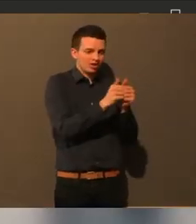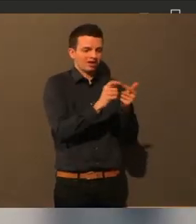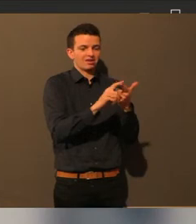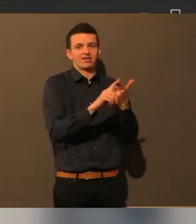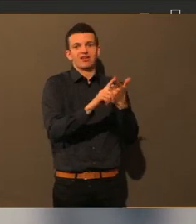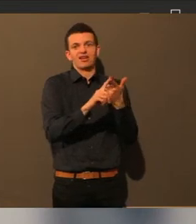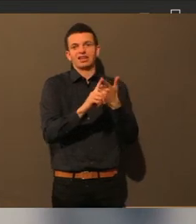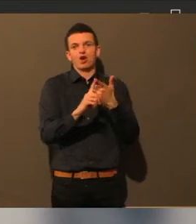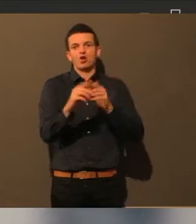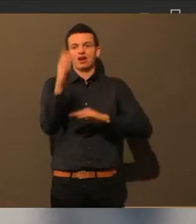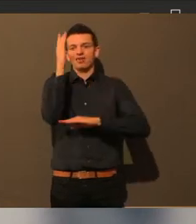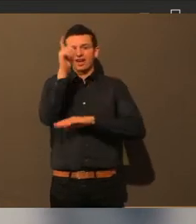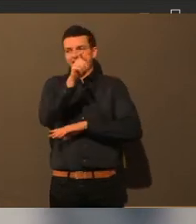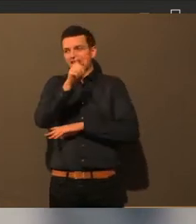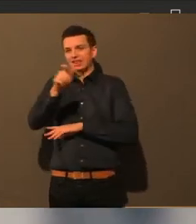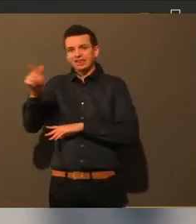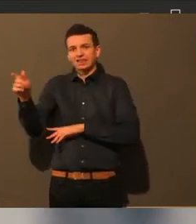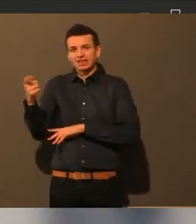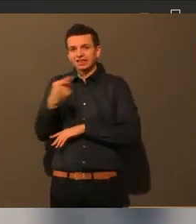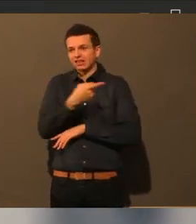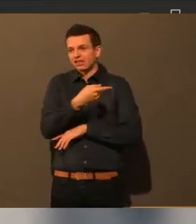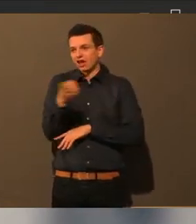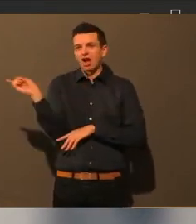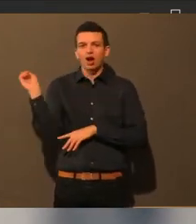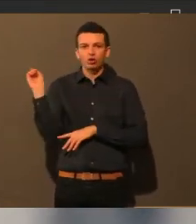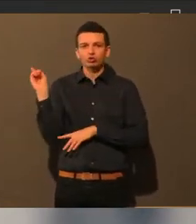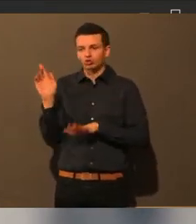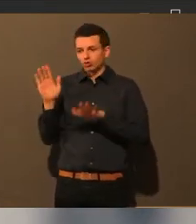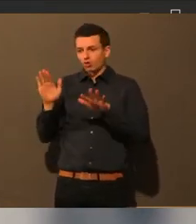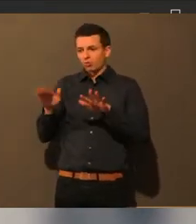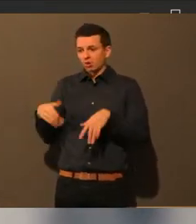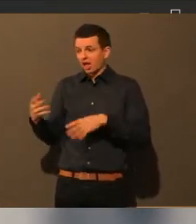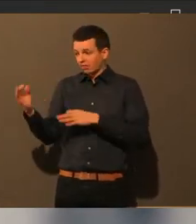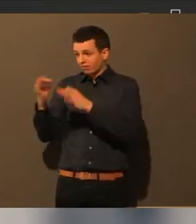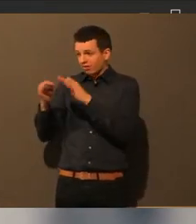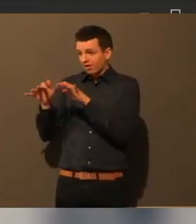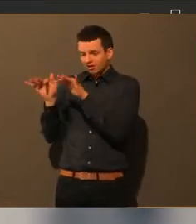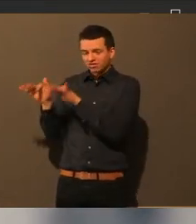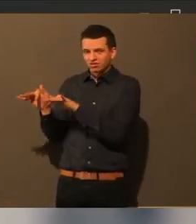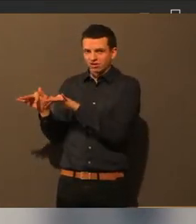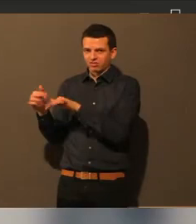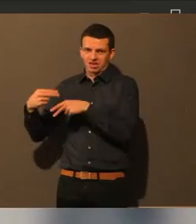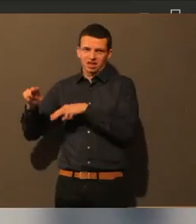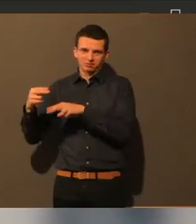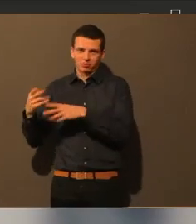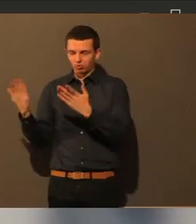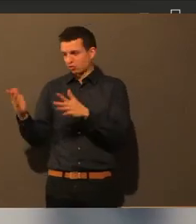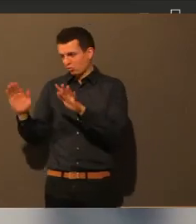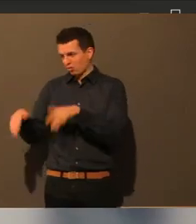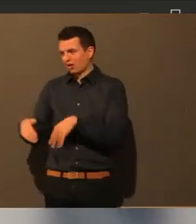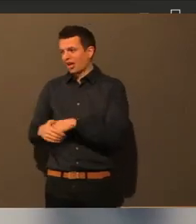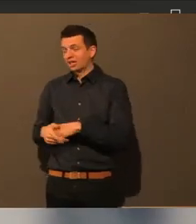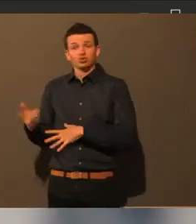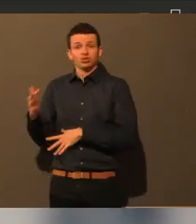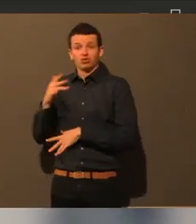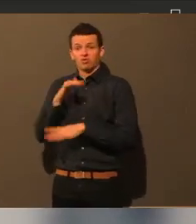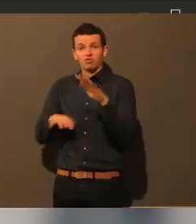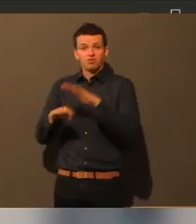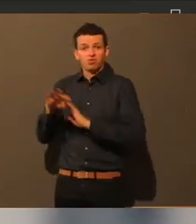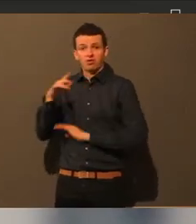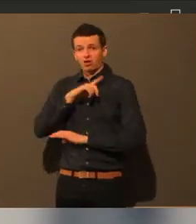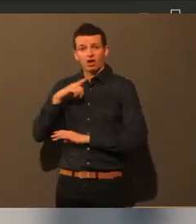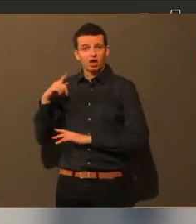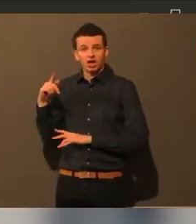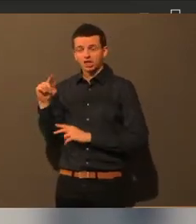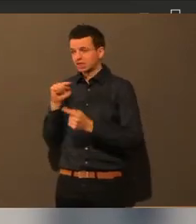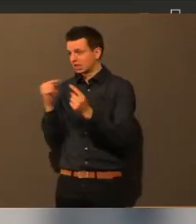Referenten, die im Hintergrund bereitgestanden haben, auch noch mal für Fragen. Wir haben viel länger diskutiert, als